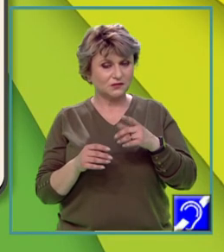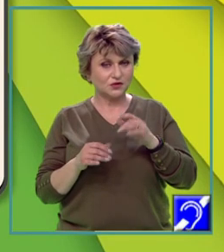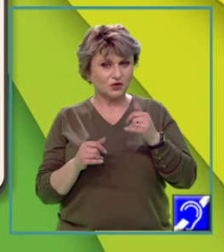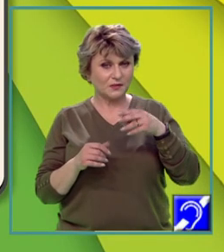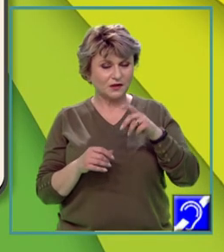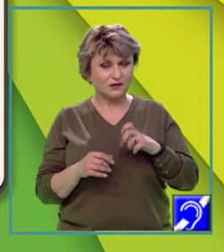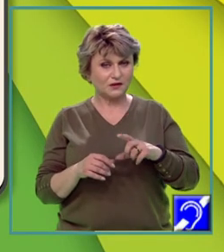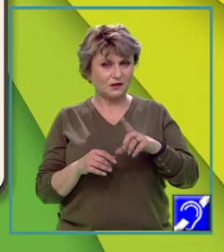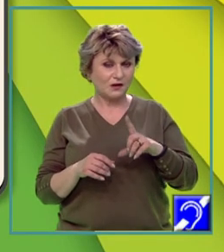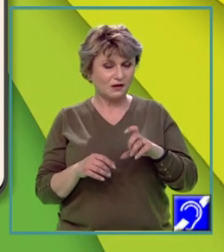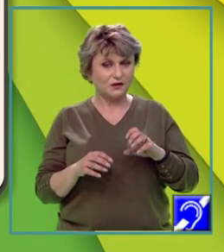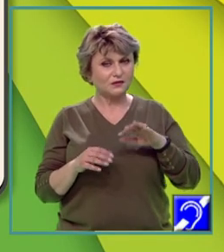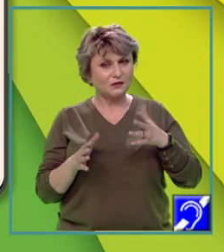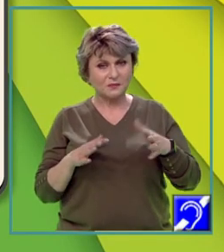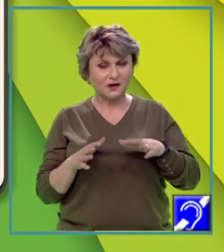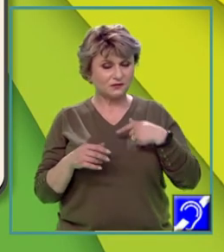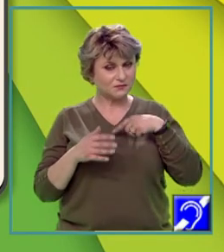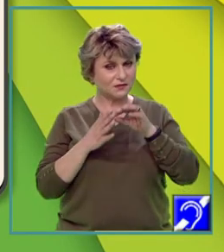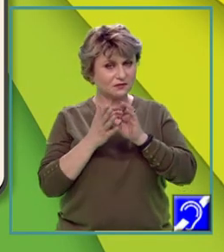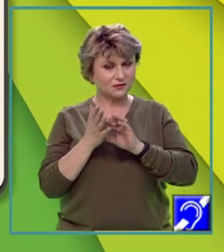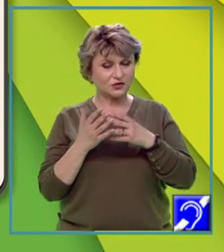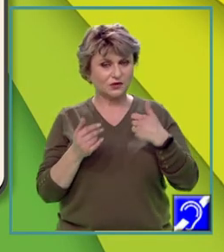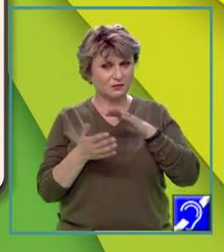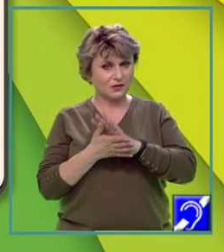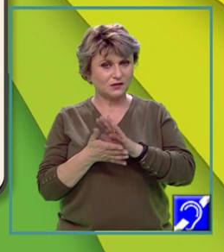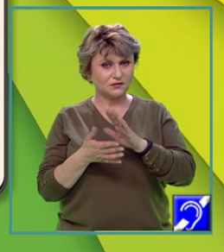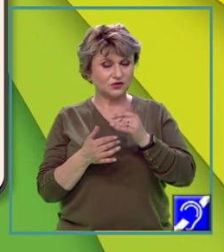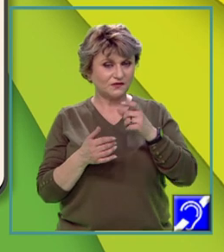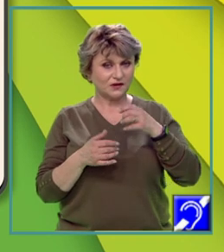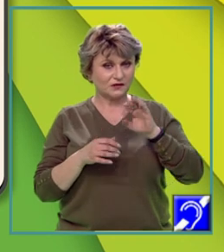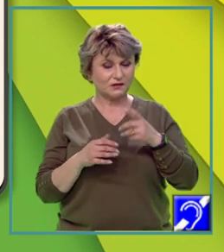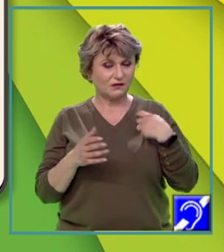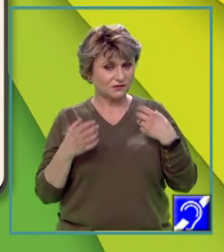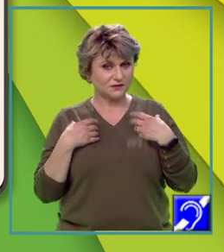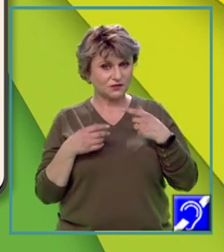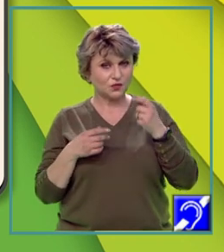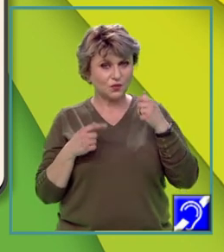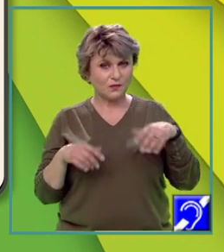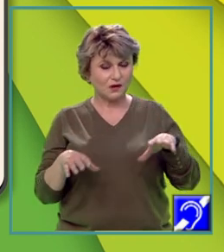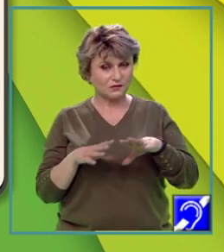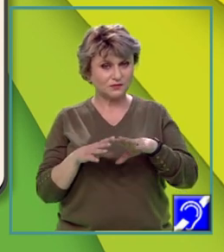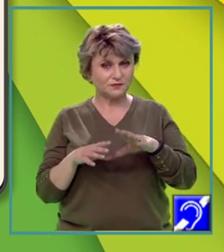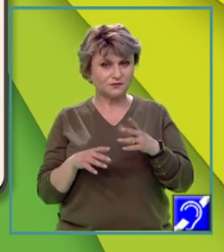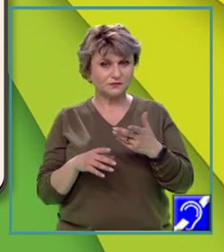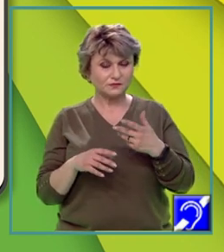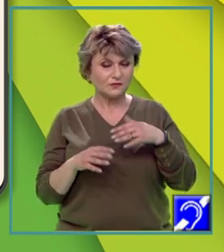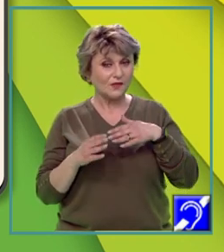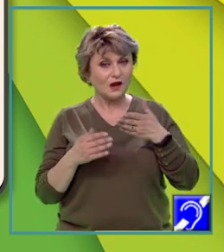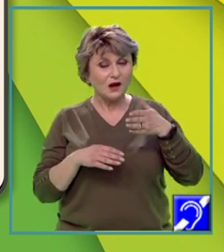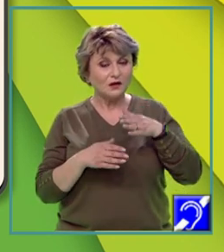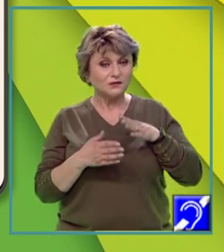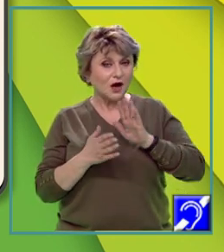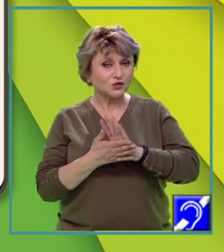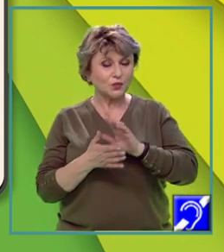temperate în Europa se caracterizează prin impact ridicat și variat al activității umane asupra mediului. În mediile